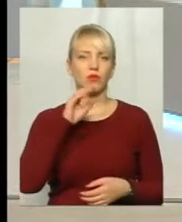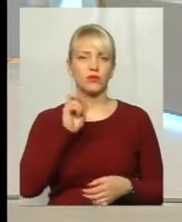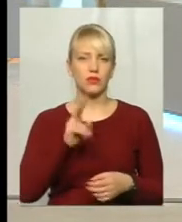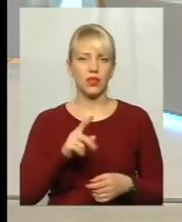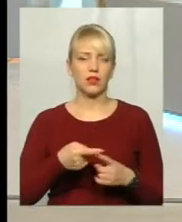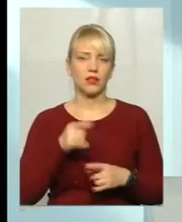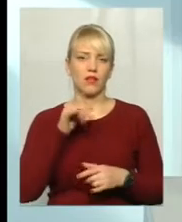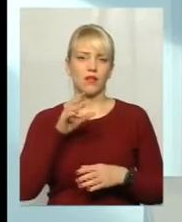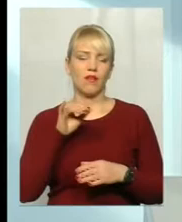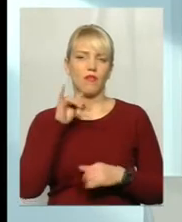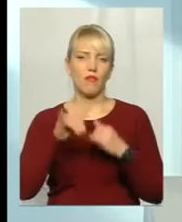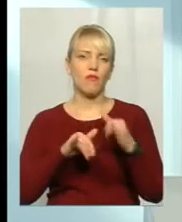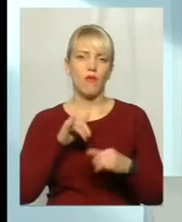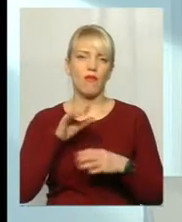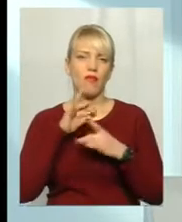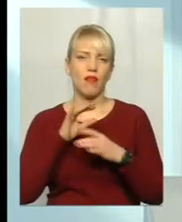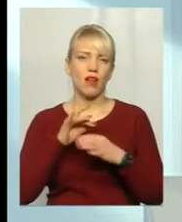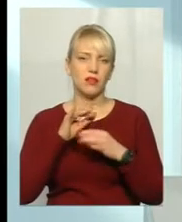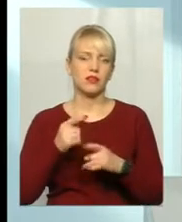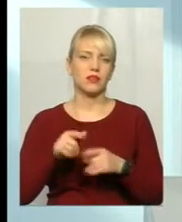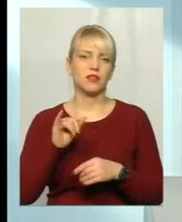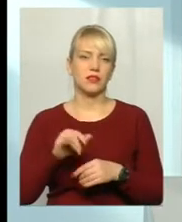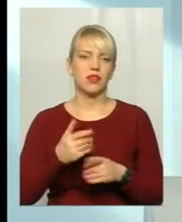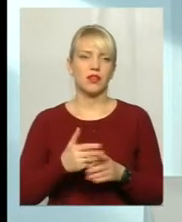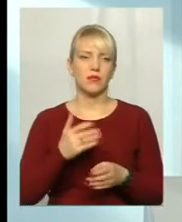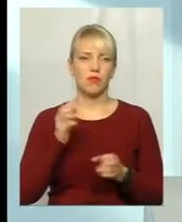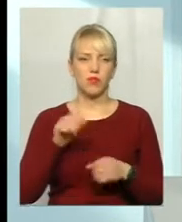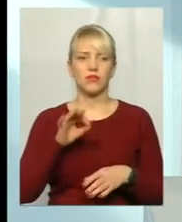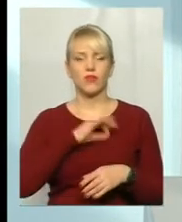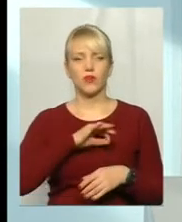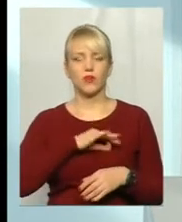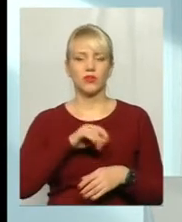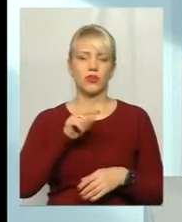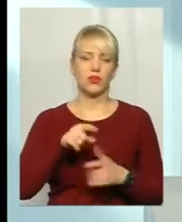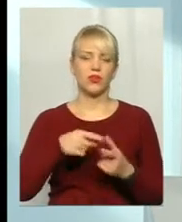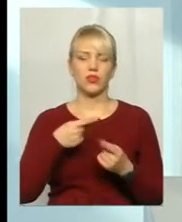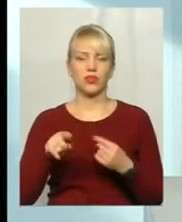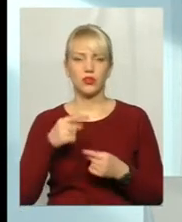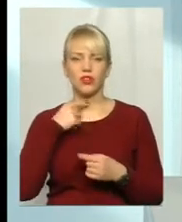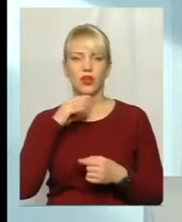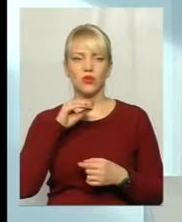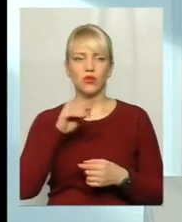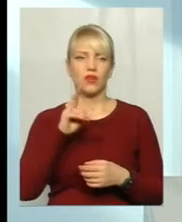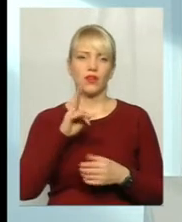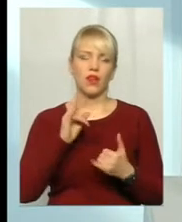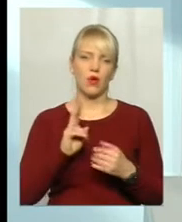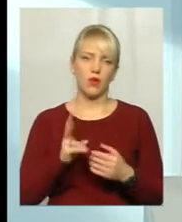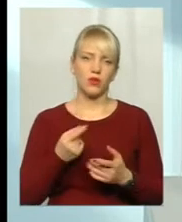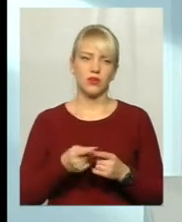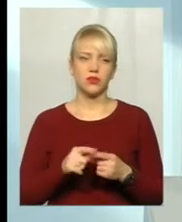вмовляння, і залежно від психотипу клієнта можуть використовуватися ці чи інші інтонації. Тобто для когось це більше таки